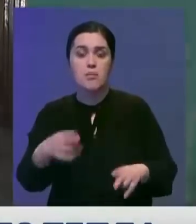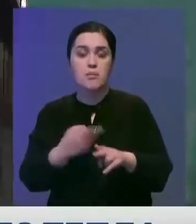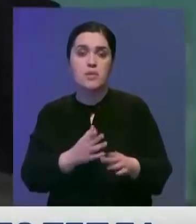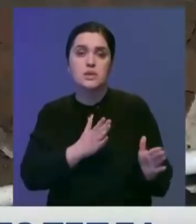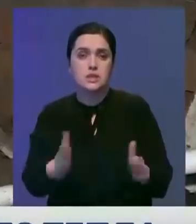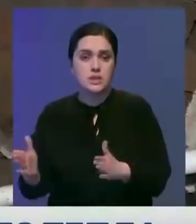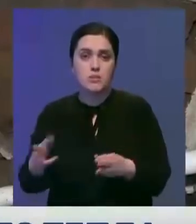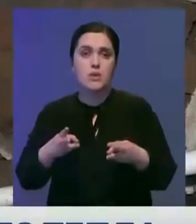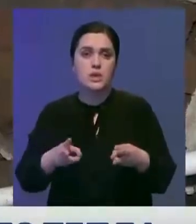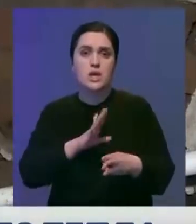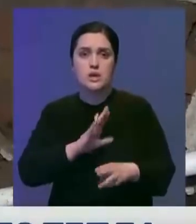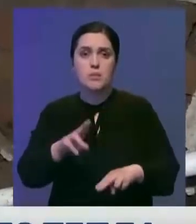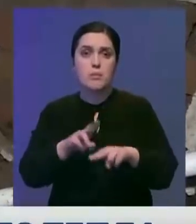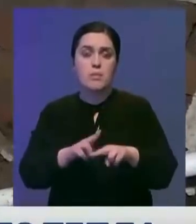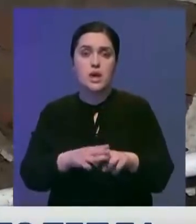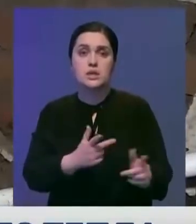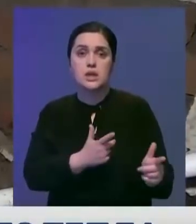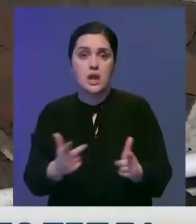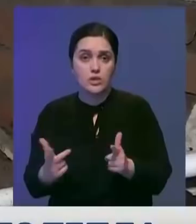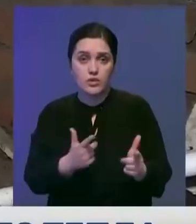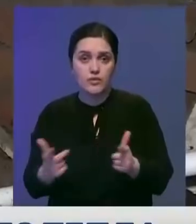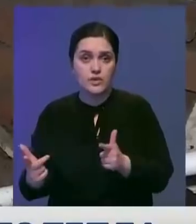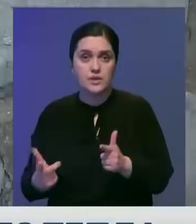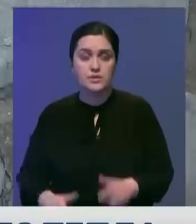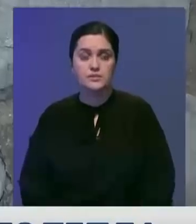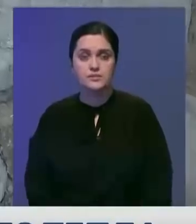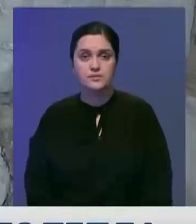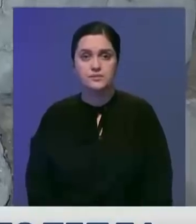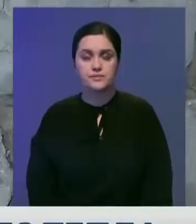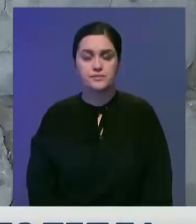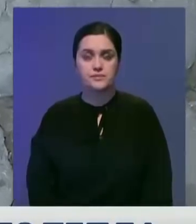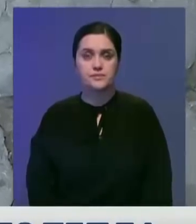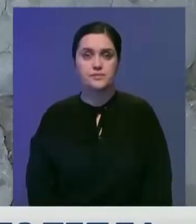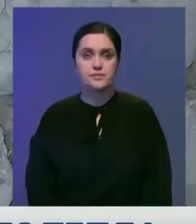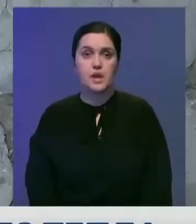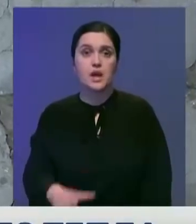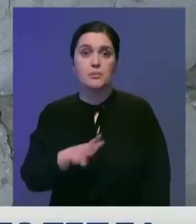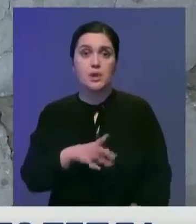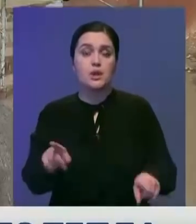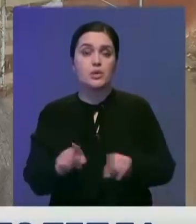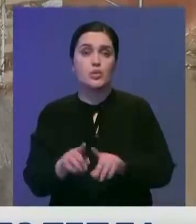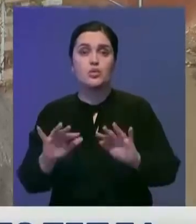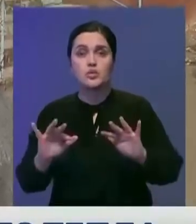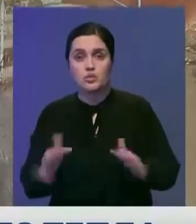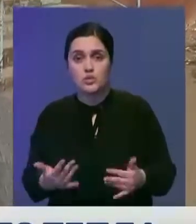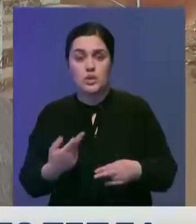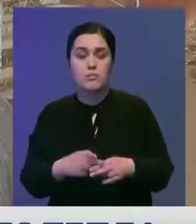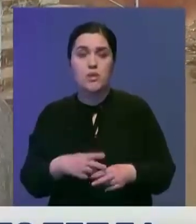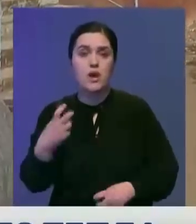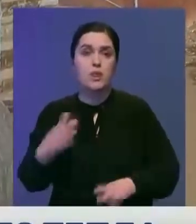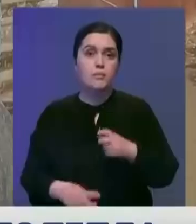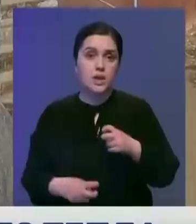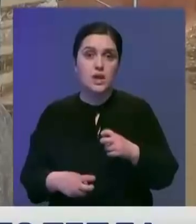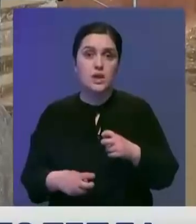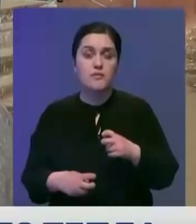отопления. Не было паспорта готовности. Поэтому частые порывы неудивительны. Два месяца назад был такой случай, тоже порыв во внутреннем системе отопления.